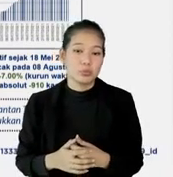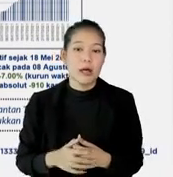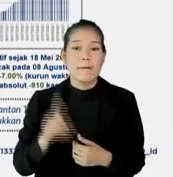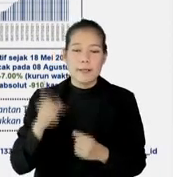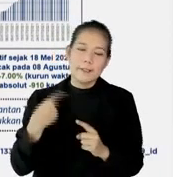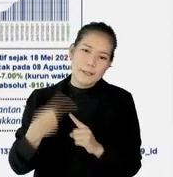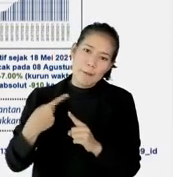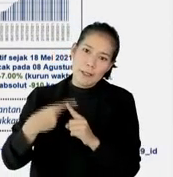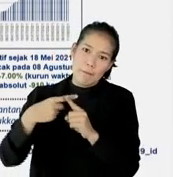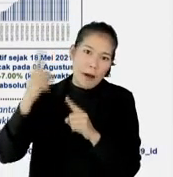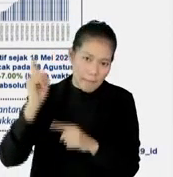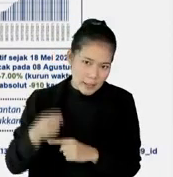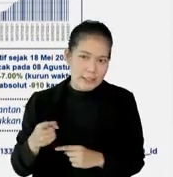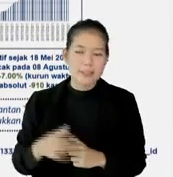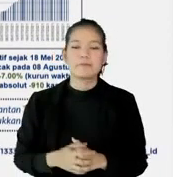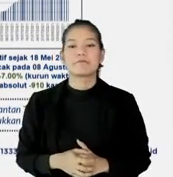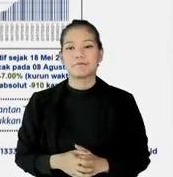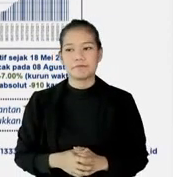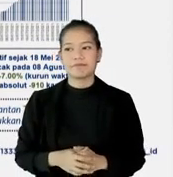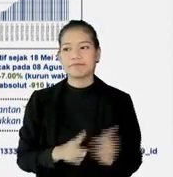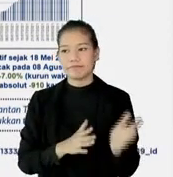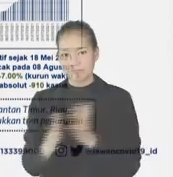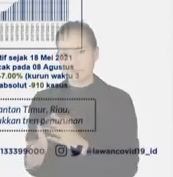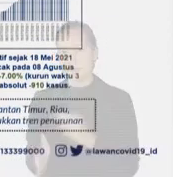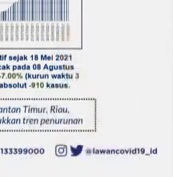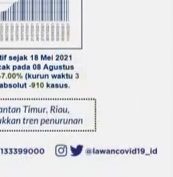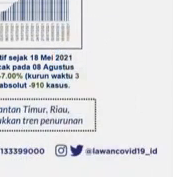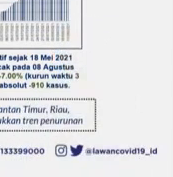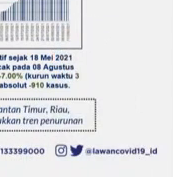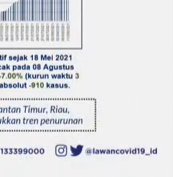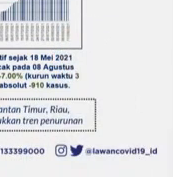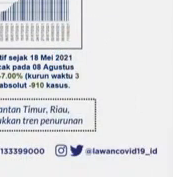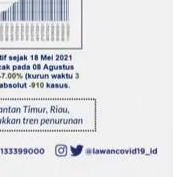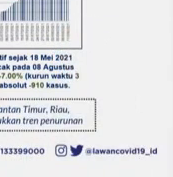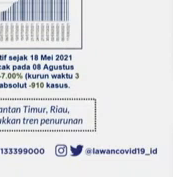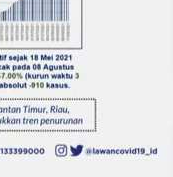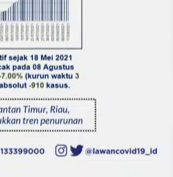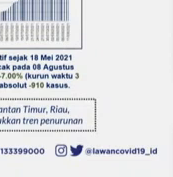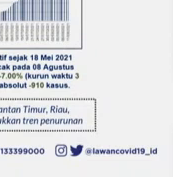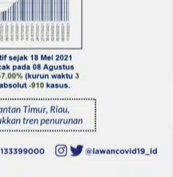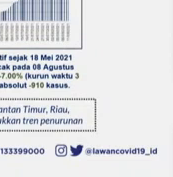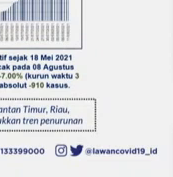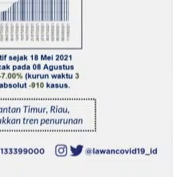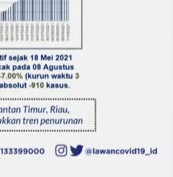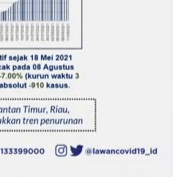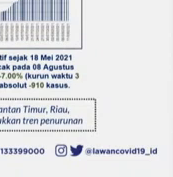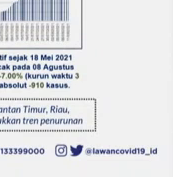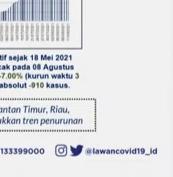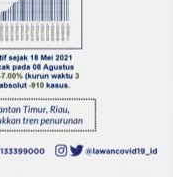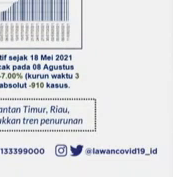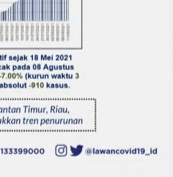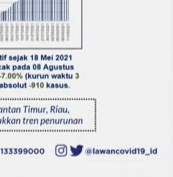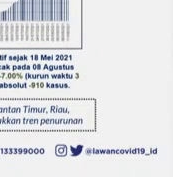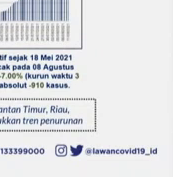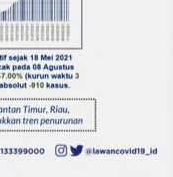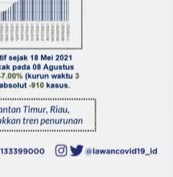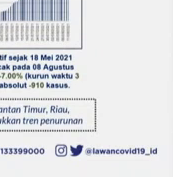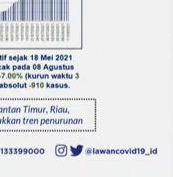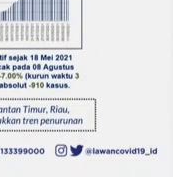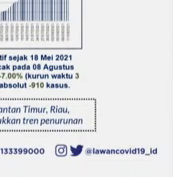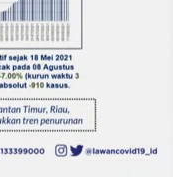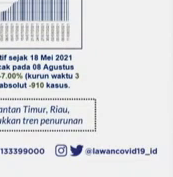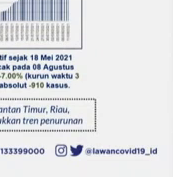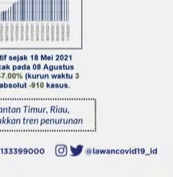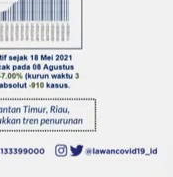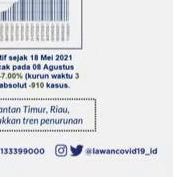masih bertambah terus, belum terlihat tren penurunan. Sulawesi Selatan saat ini, kenaikannya juga signifikan, lebih dari 20 kali lipat, dalam